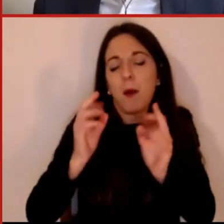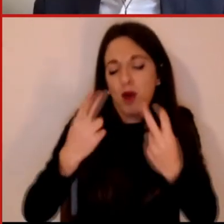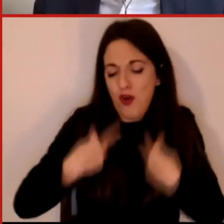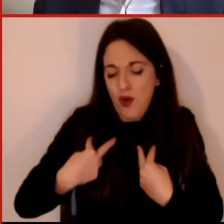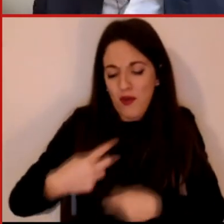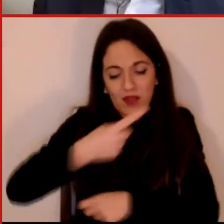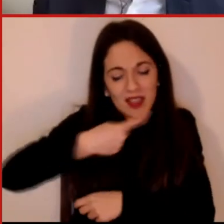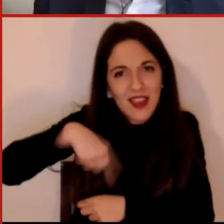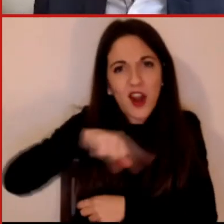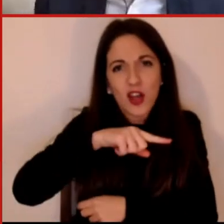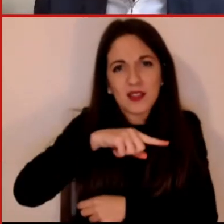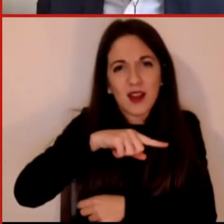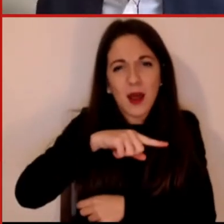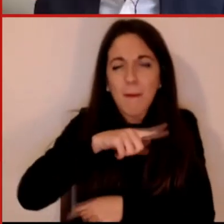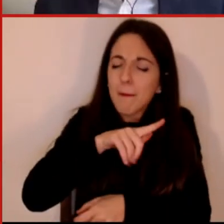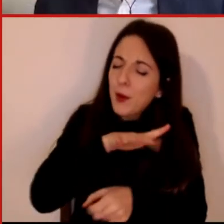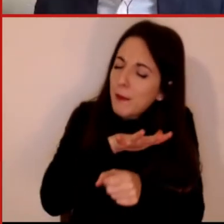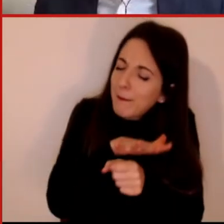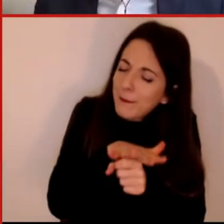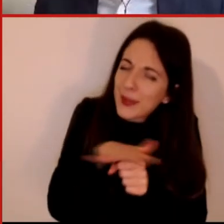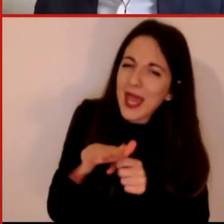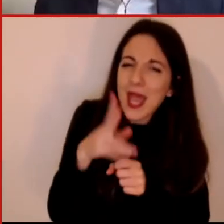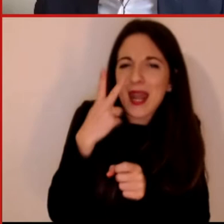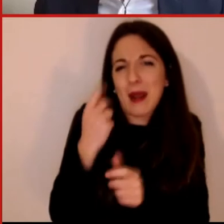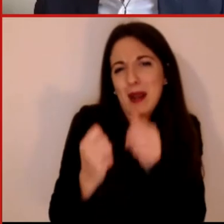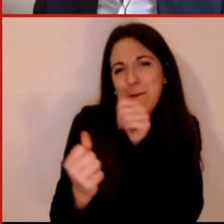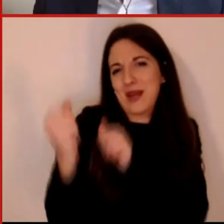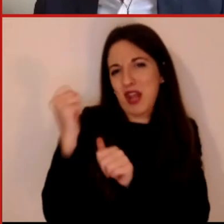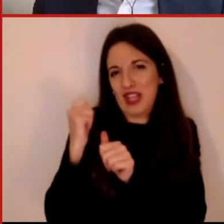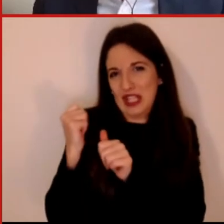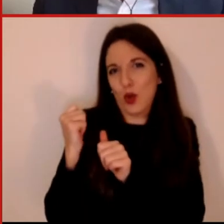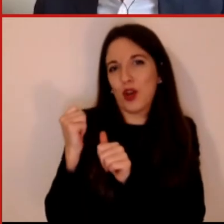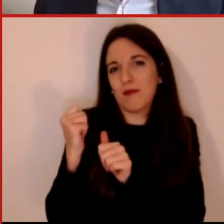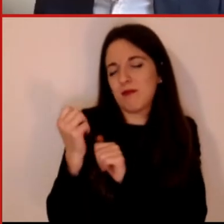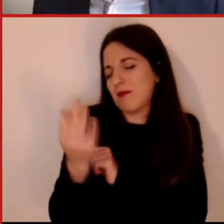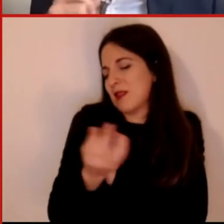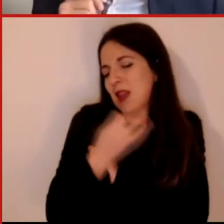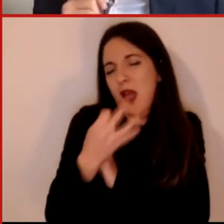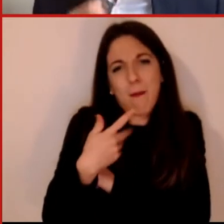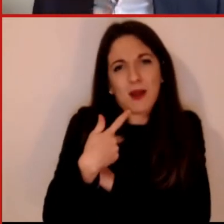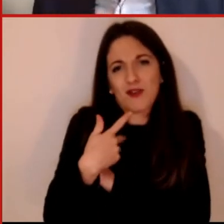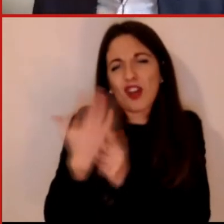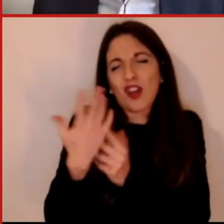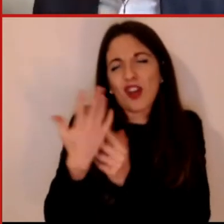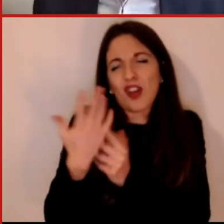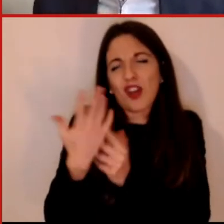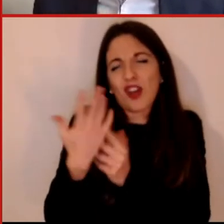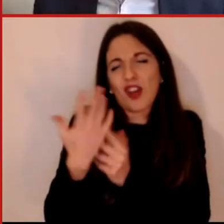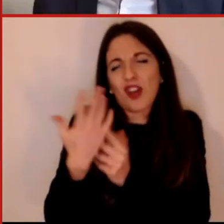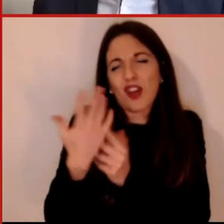in grande parte determinata da quello che è il mondo